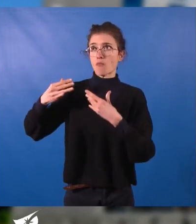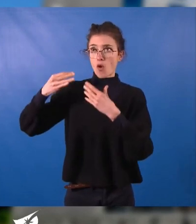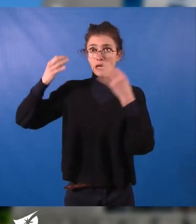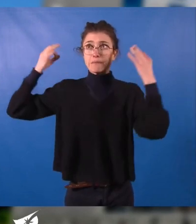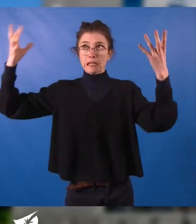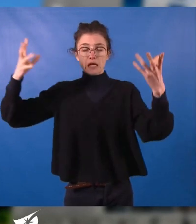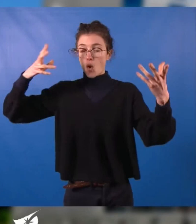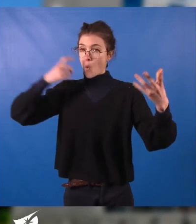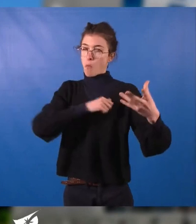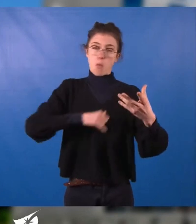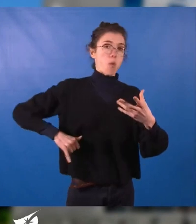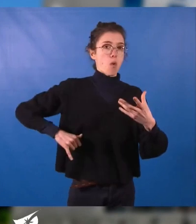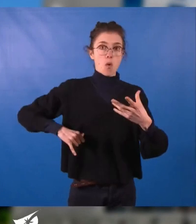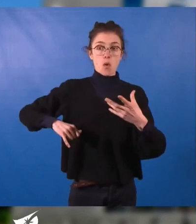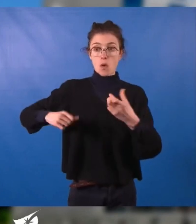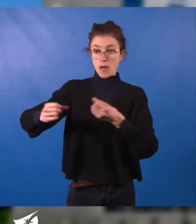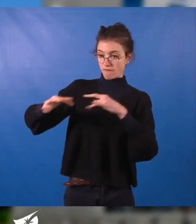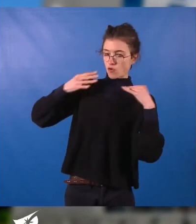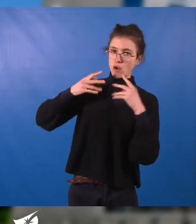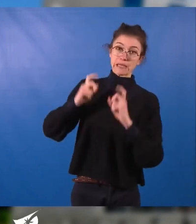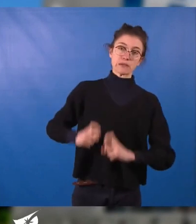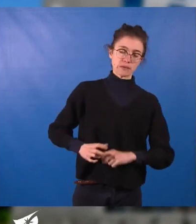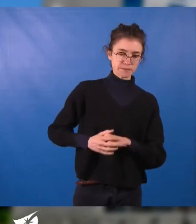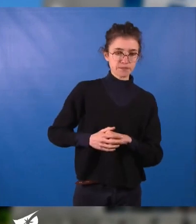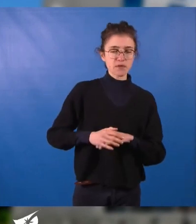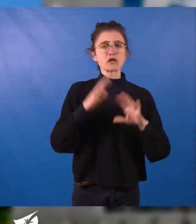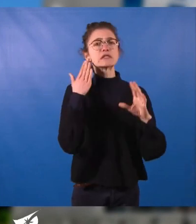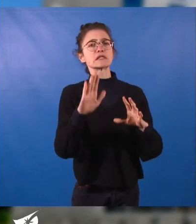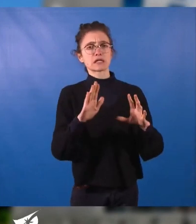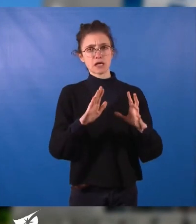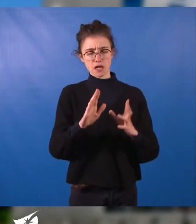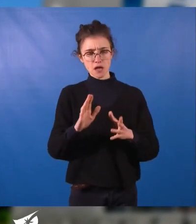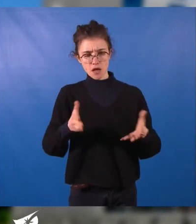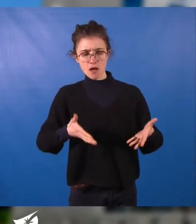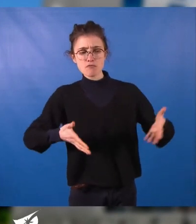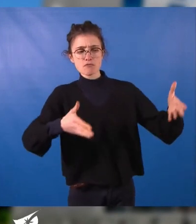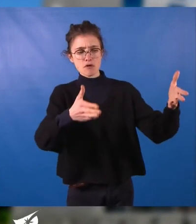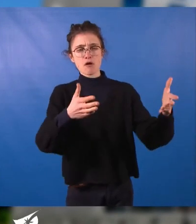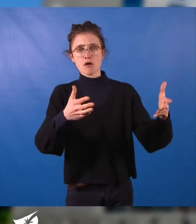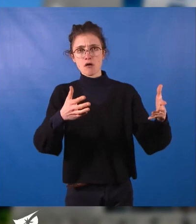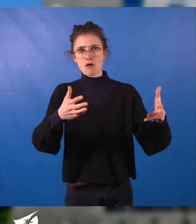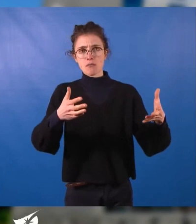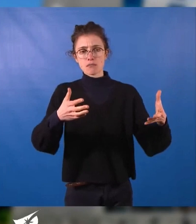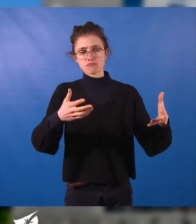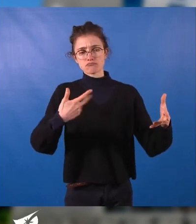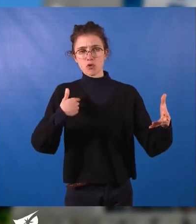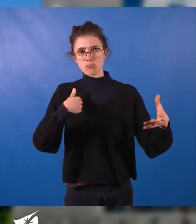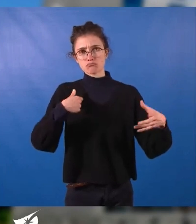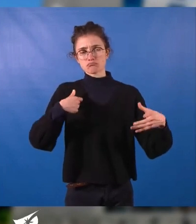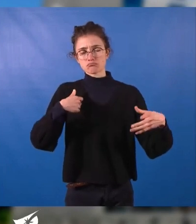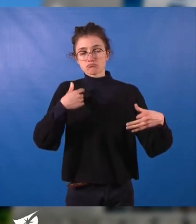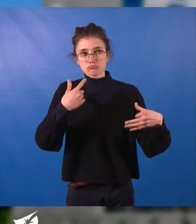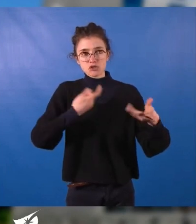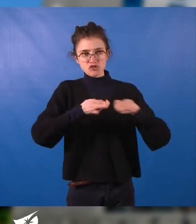aurons une eau potable, un réseau d'assainissement et les bassins d'orage actuels plus faciles à traiter. Les élus communistes